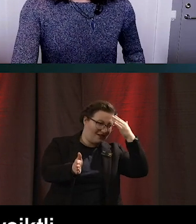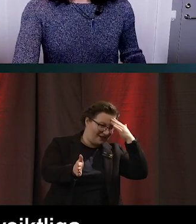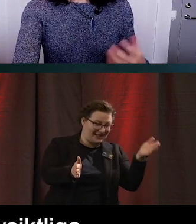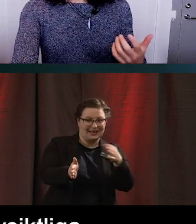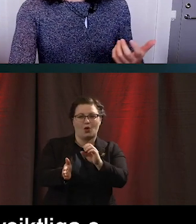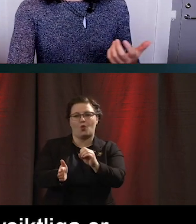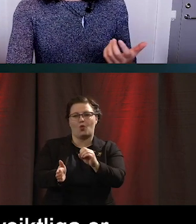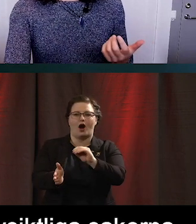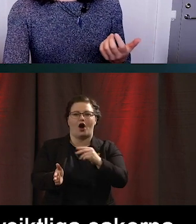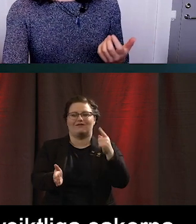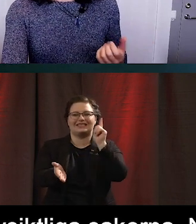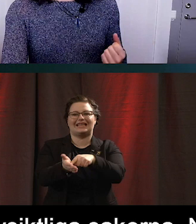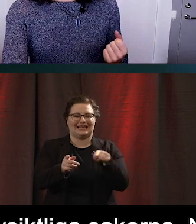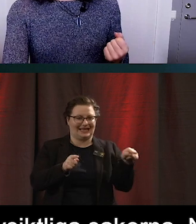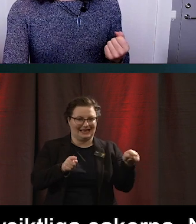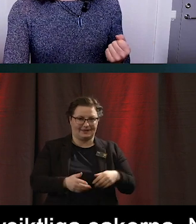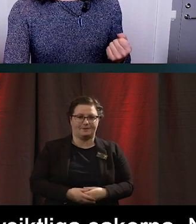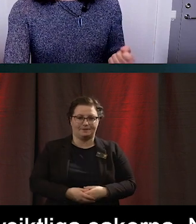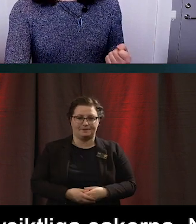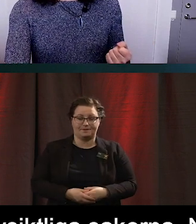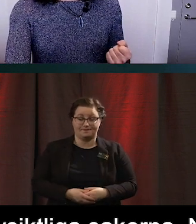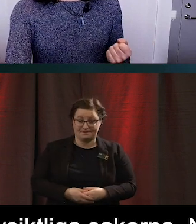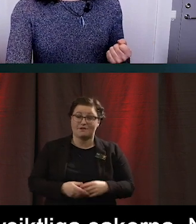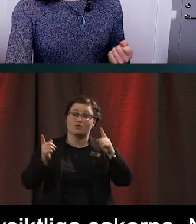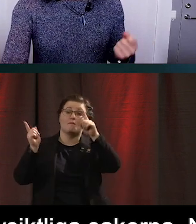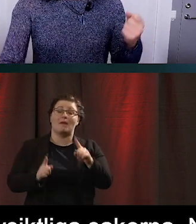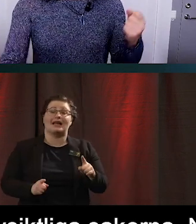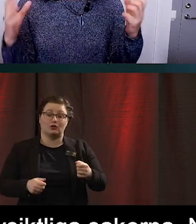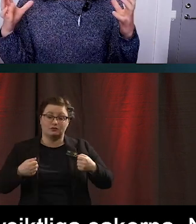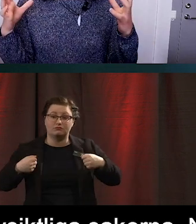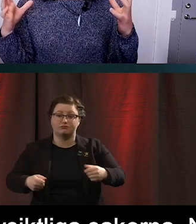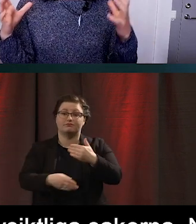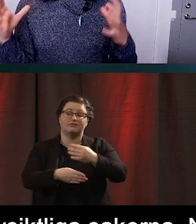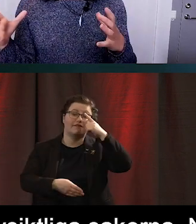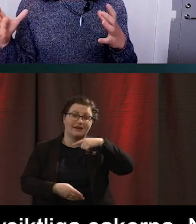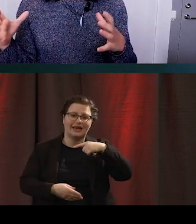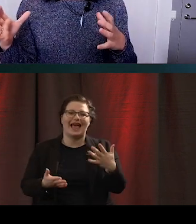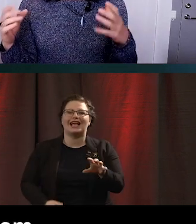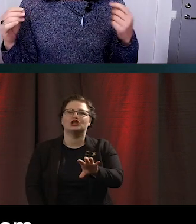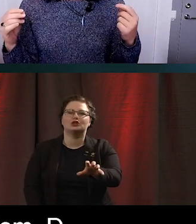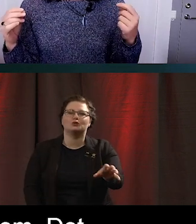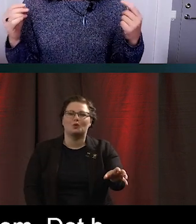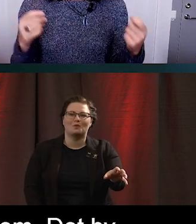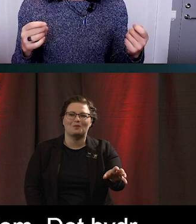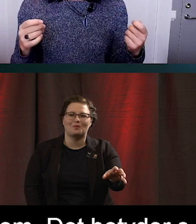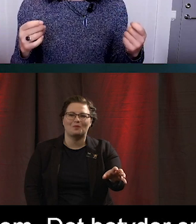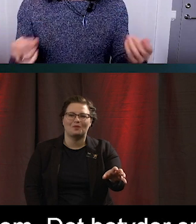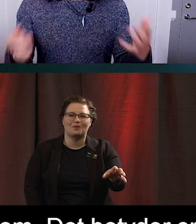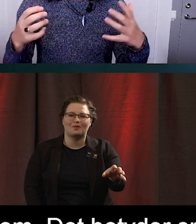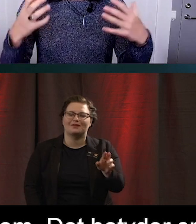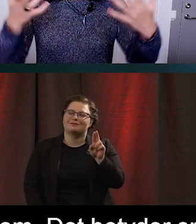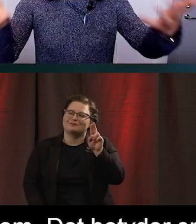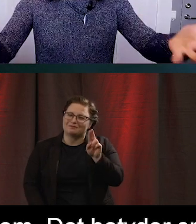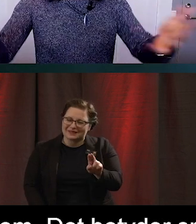Så när människor handlar fel, då brukar det vara ett symptom, kan jag säga. Att det betyder snarare att systemet